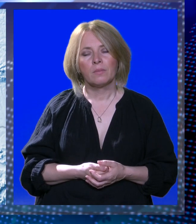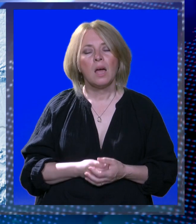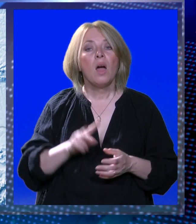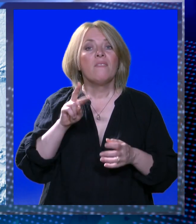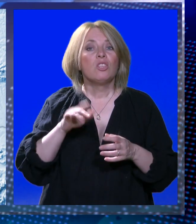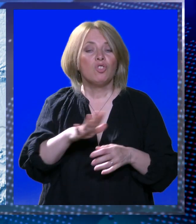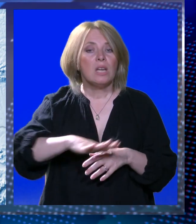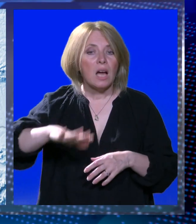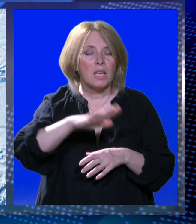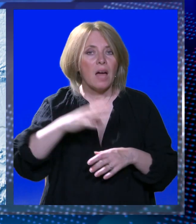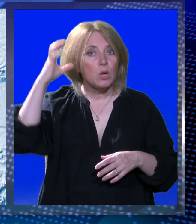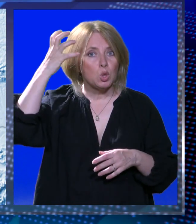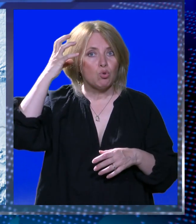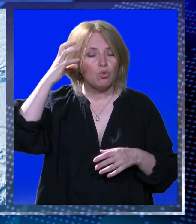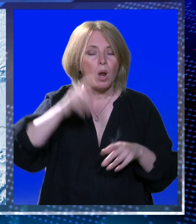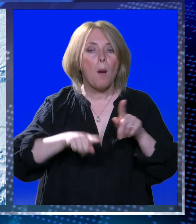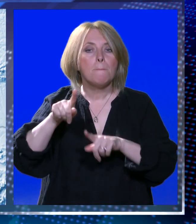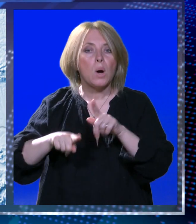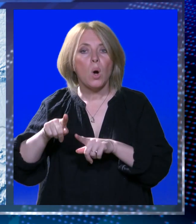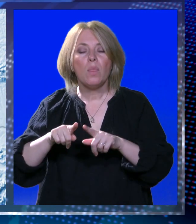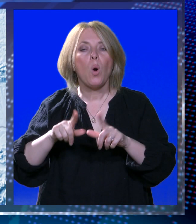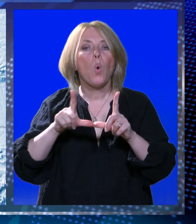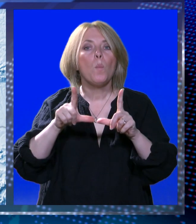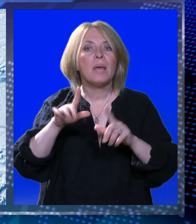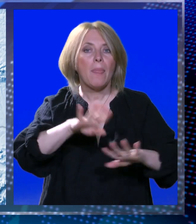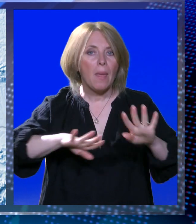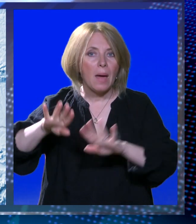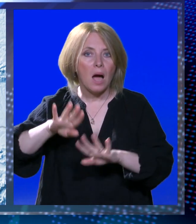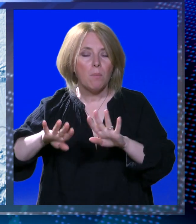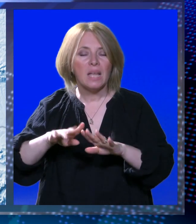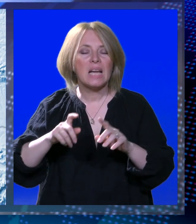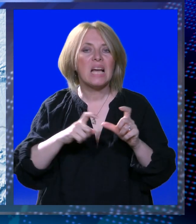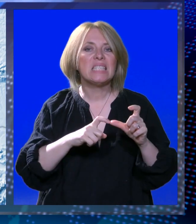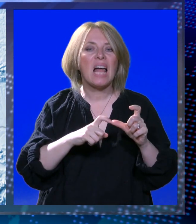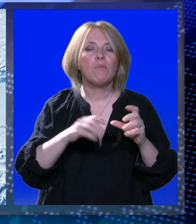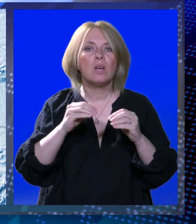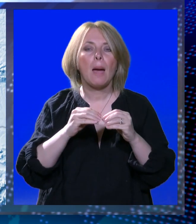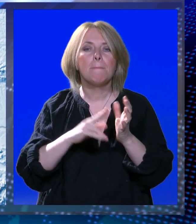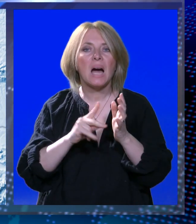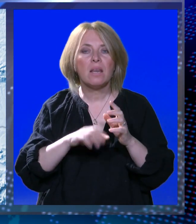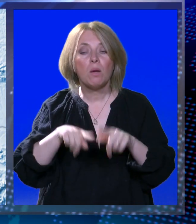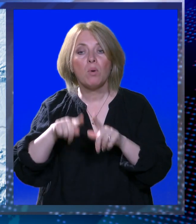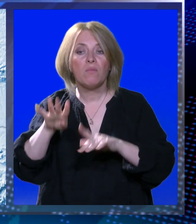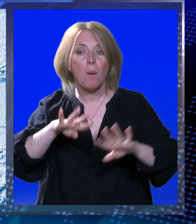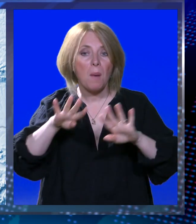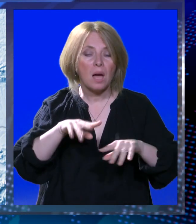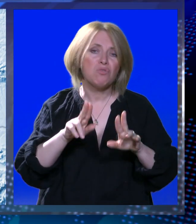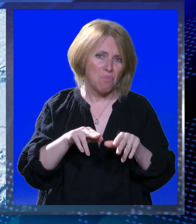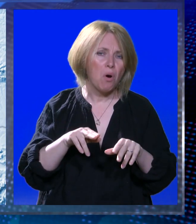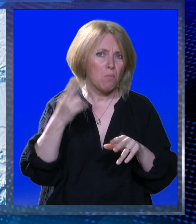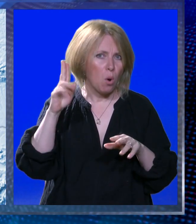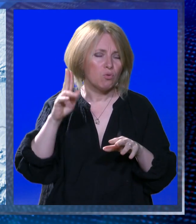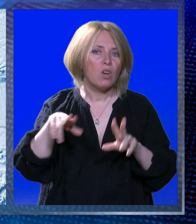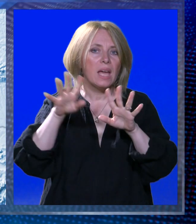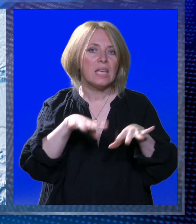U većini krajeva pretežno sunčano, ponegdje i sumjerenom na oblakom. U Slavoni i Baranji povremeno oblačnje uz vjerovatno